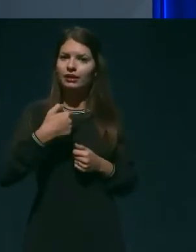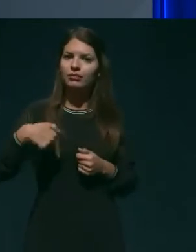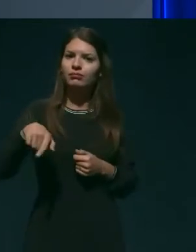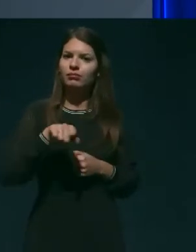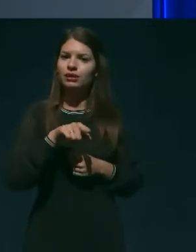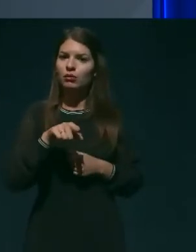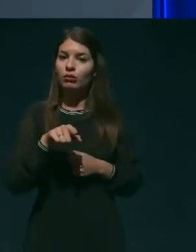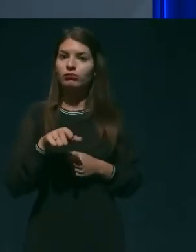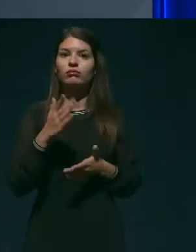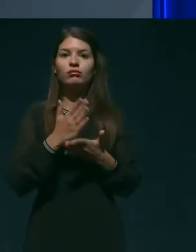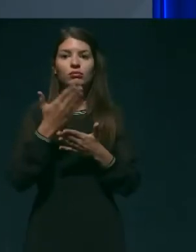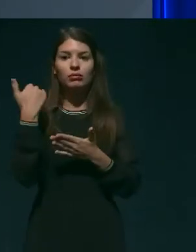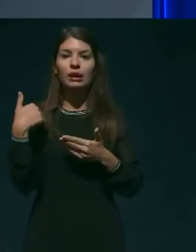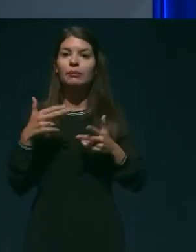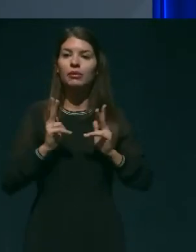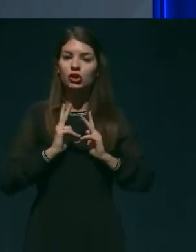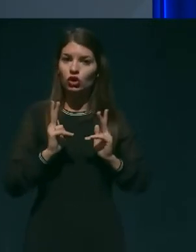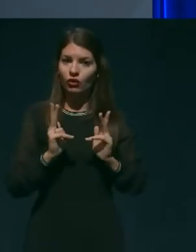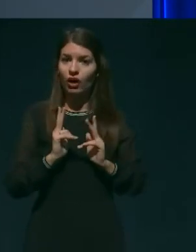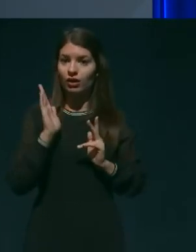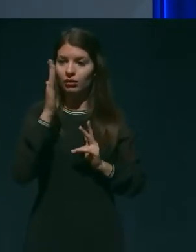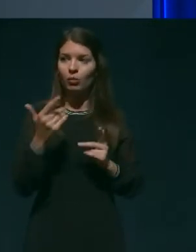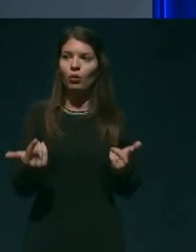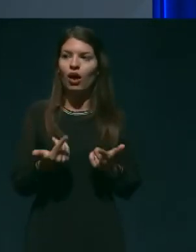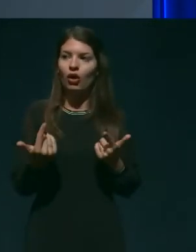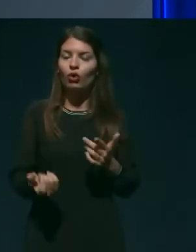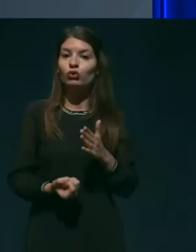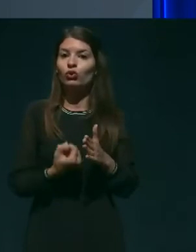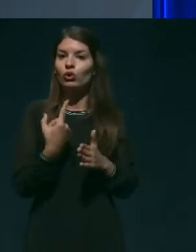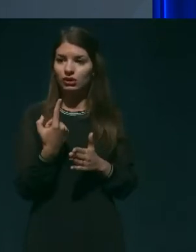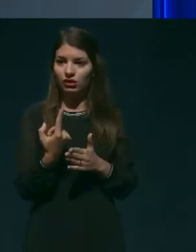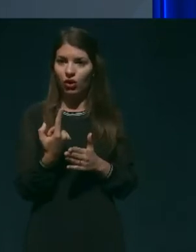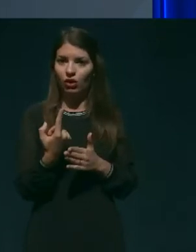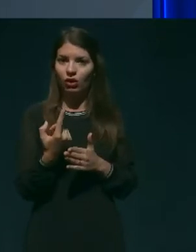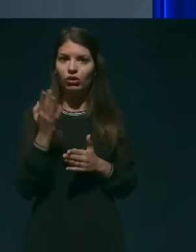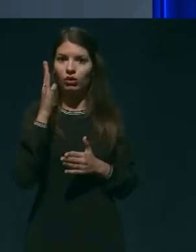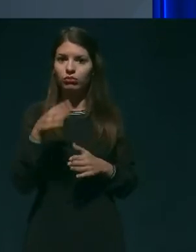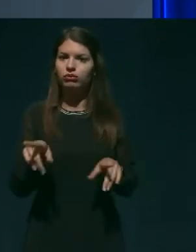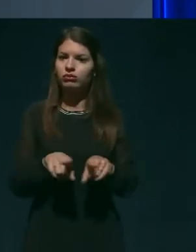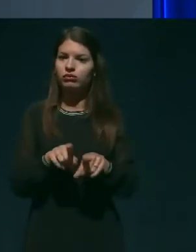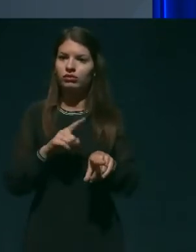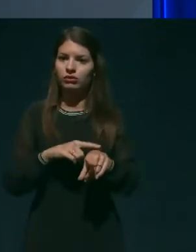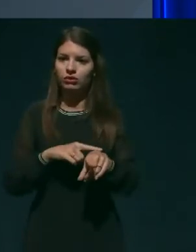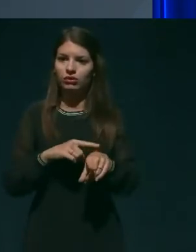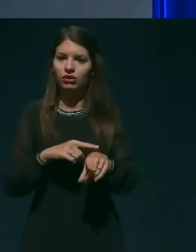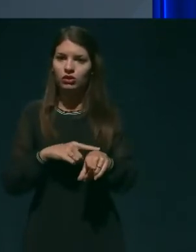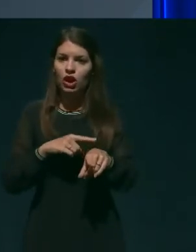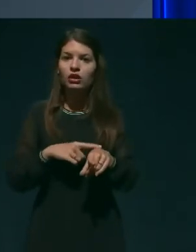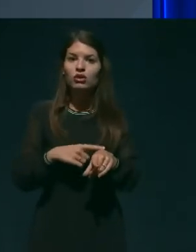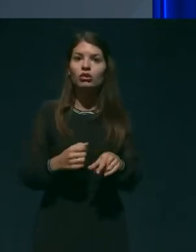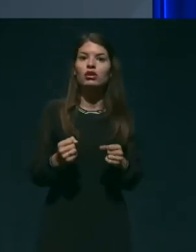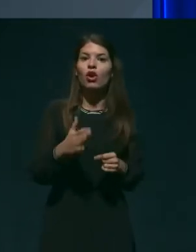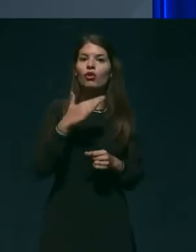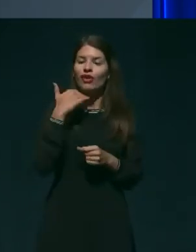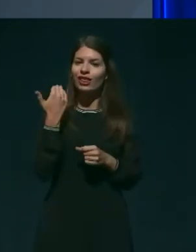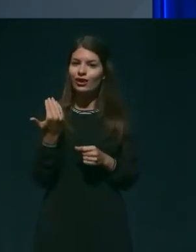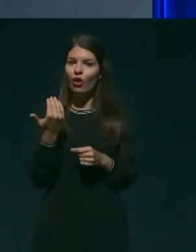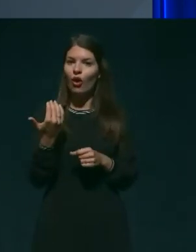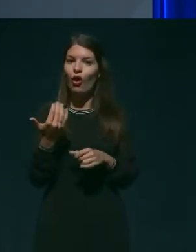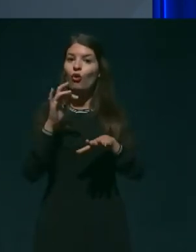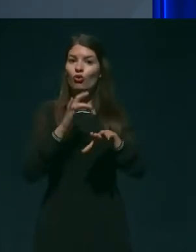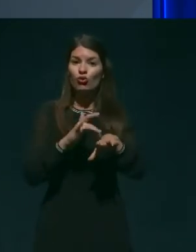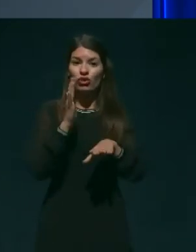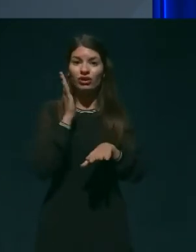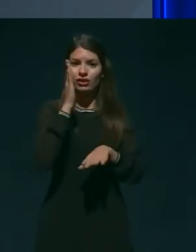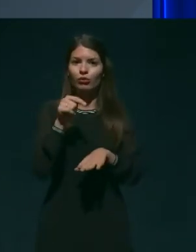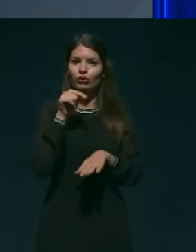pričakovali, da se bo lahko zgodilo, da bo naenkrat zelo veliko okuženih in da bo dežurni zdravnik soočen